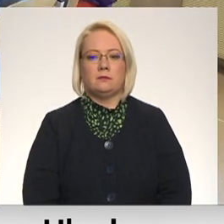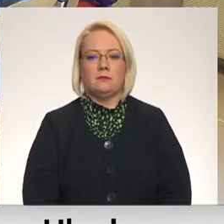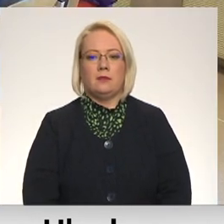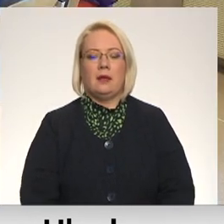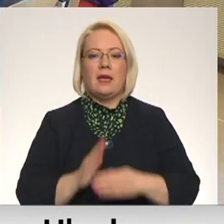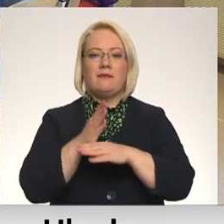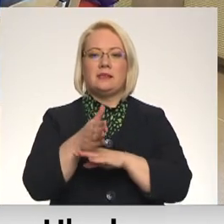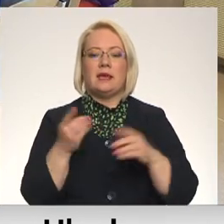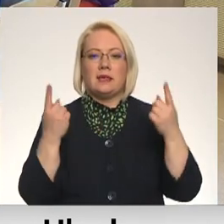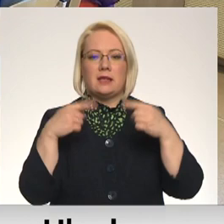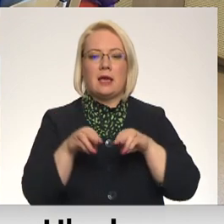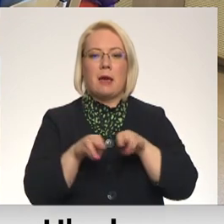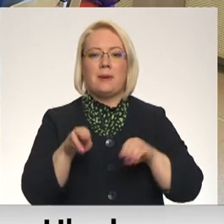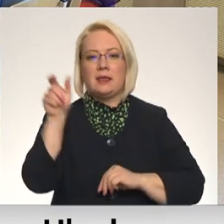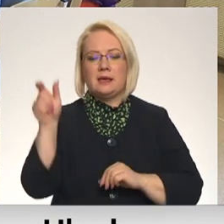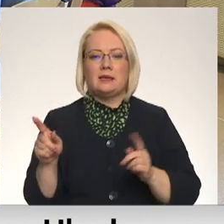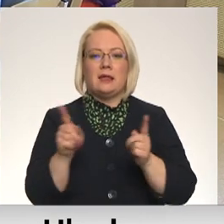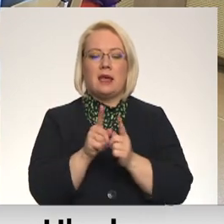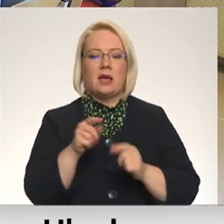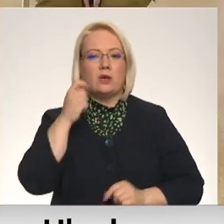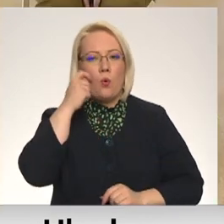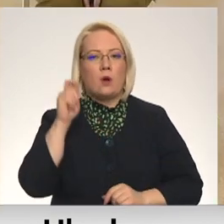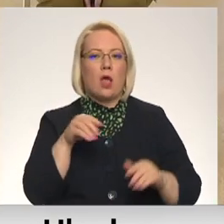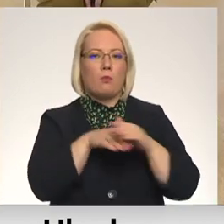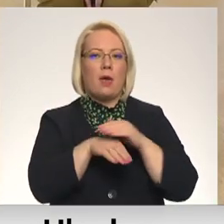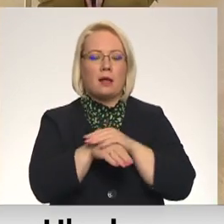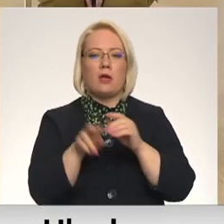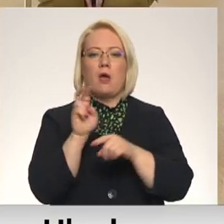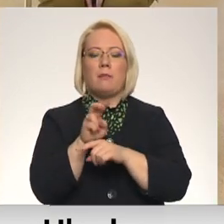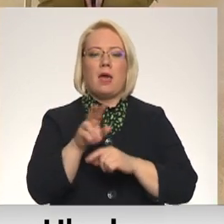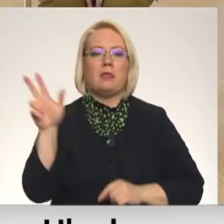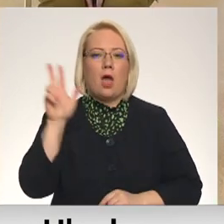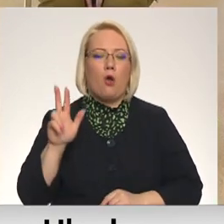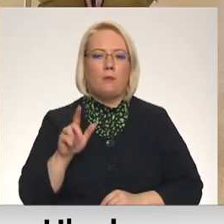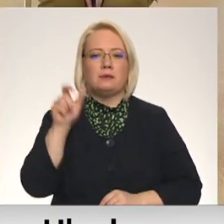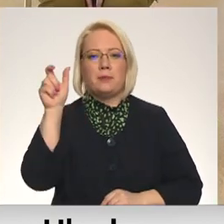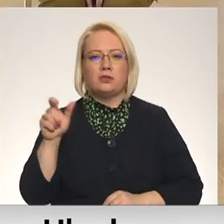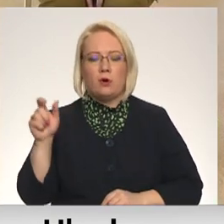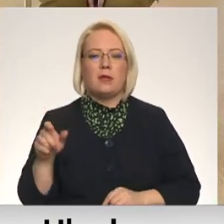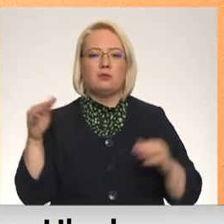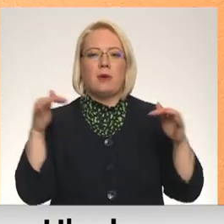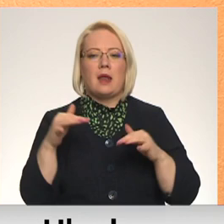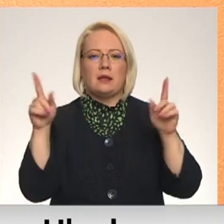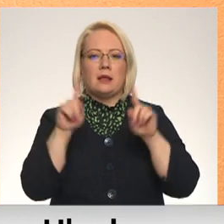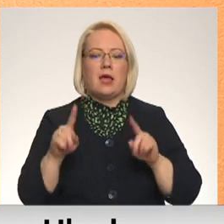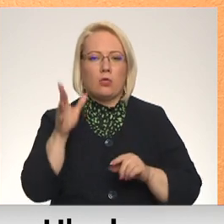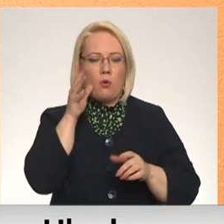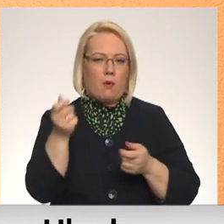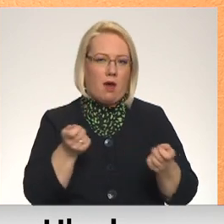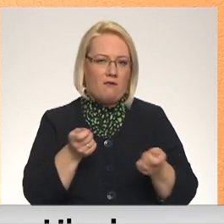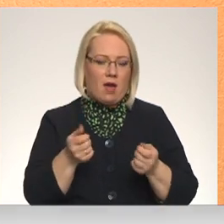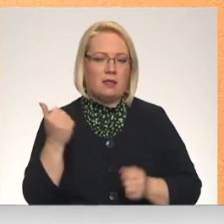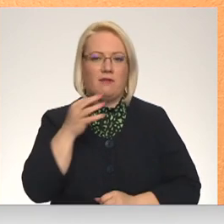Vizītes laikā ministra tikās arī ar Ukraiņu bēgļiem un apmeklēja Daugavpils pilsonības un migrāciju lietu pārvaldi. Ir arī plānots